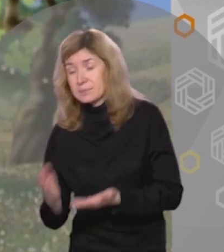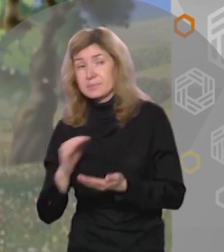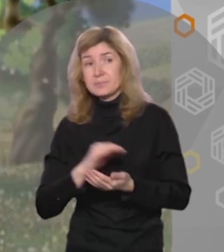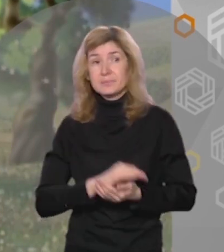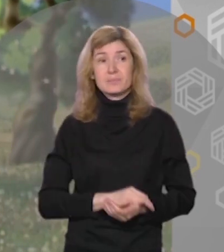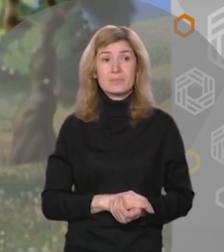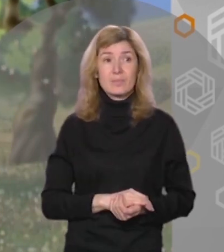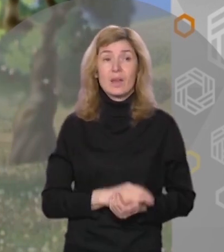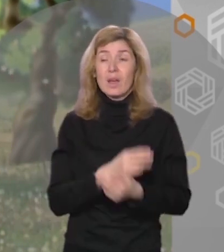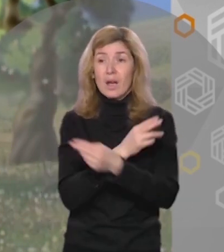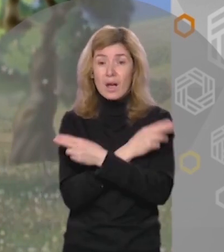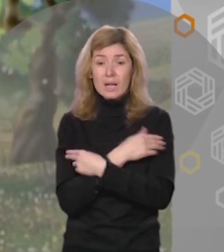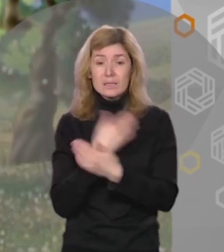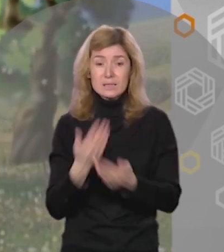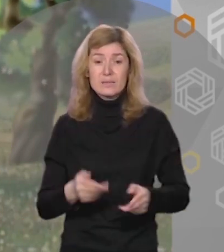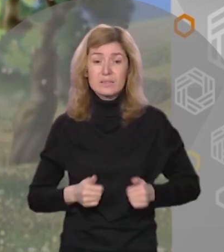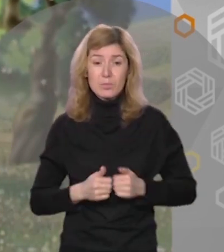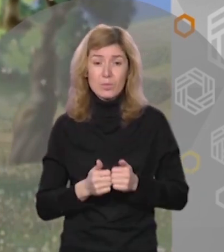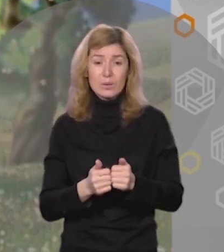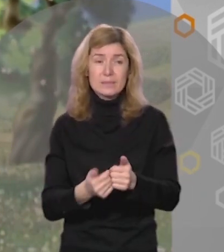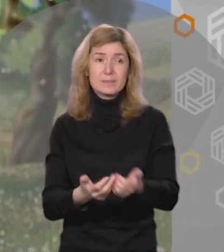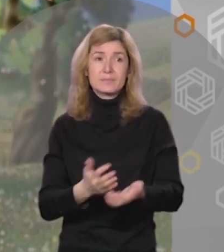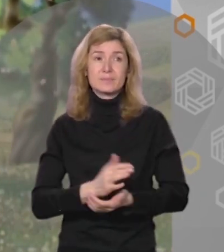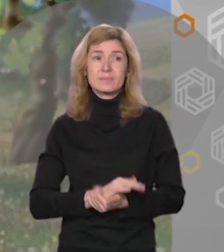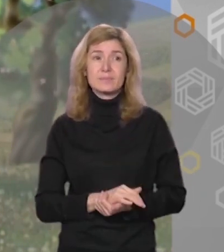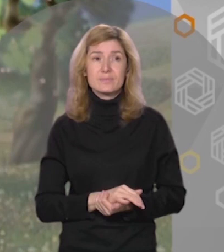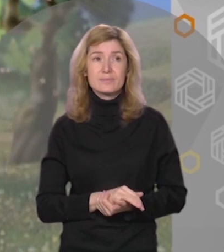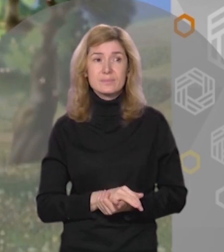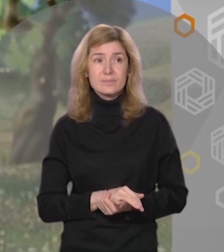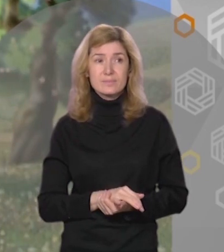ты! И твой ангел с тобой!